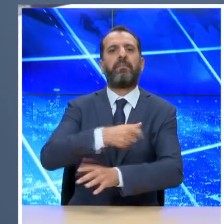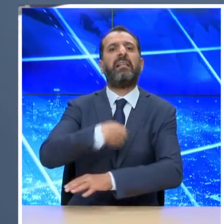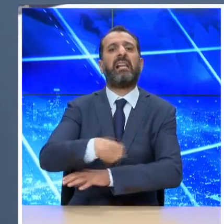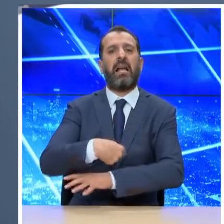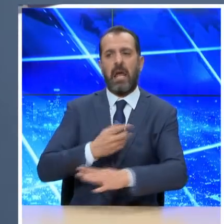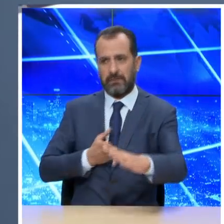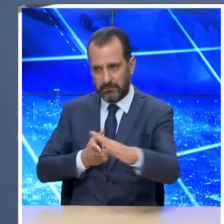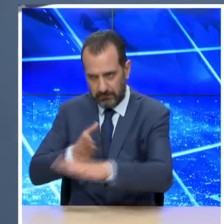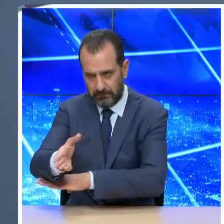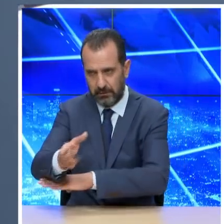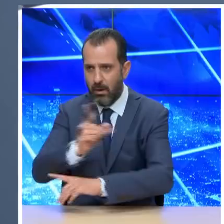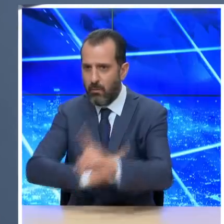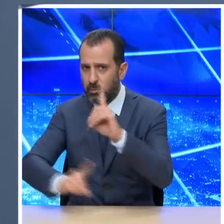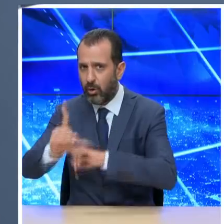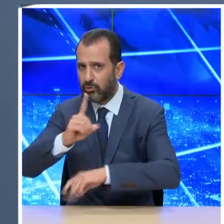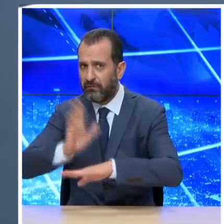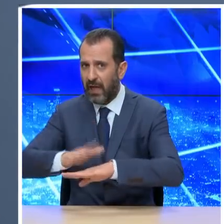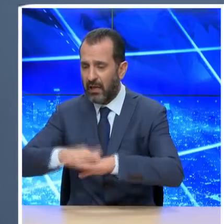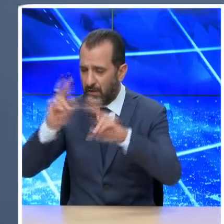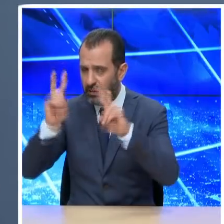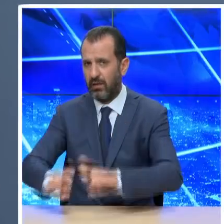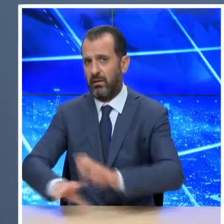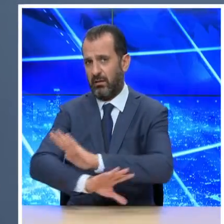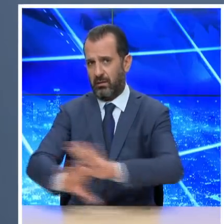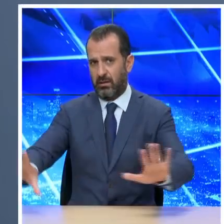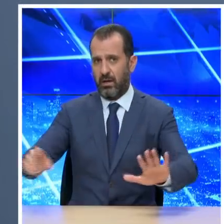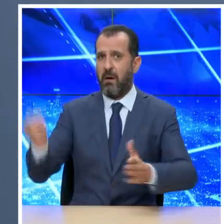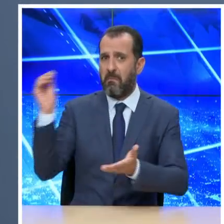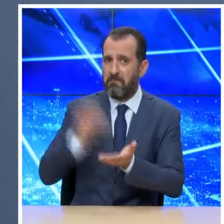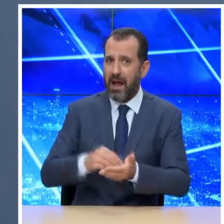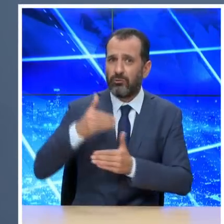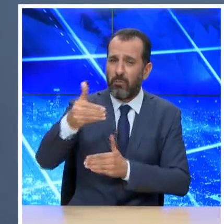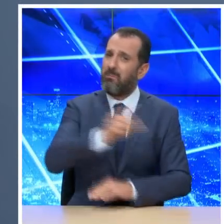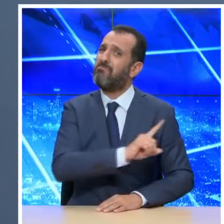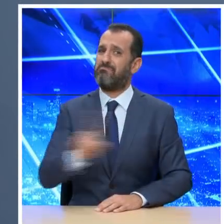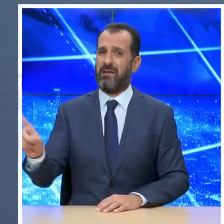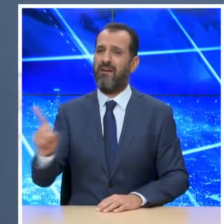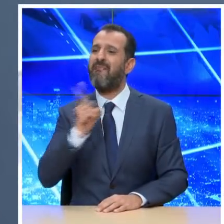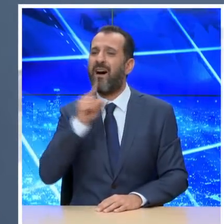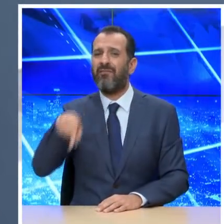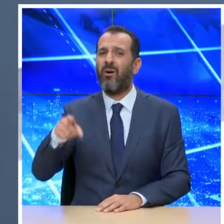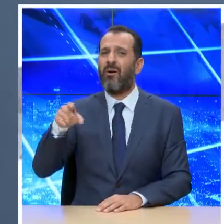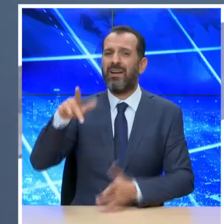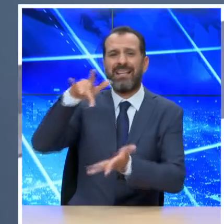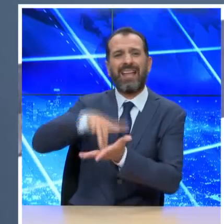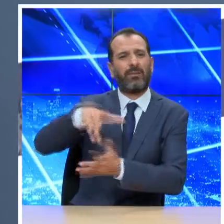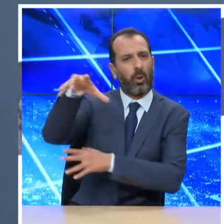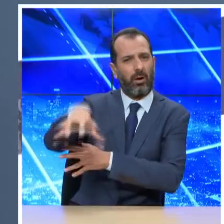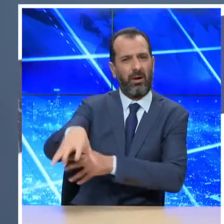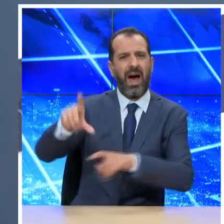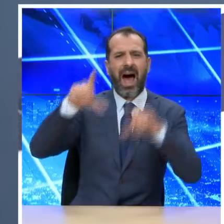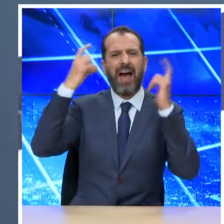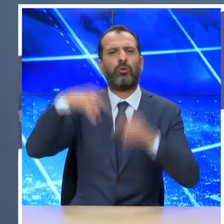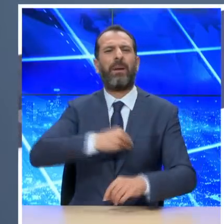αποδοθούν αλλά το ζητούμενο είναι να αποφύγουμε τέτοιες καταστάσεις. Να σας ενημερώσω σχετικά με τη συγκεκριμένη μονάδα φροντίδας ηλικιωμένων στον Άγιο